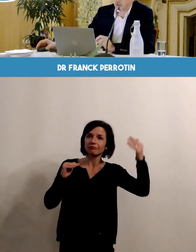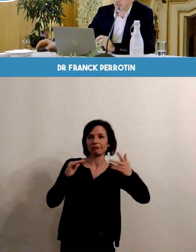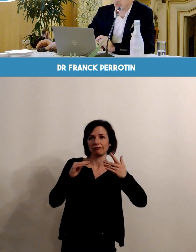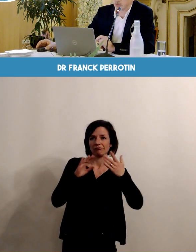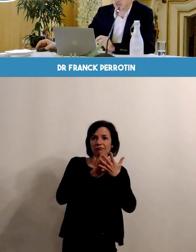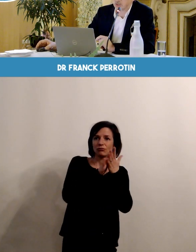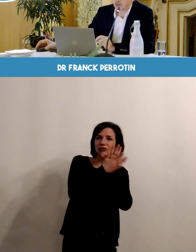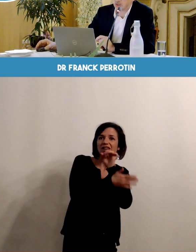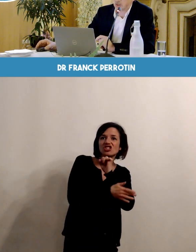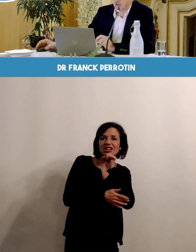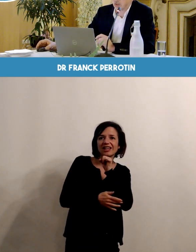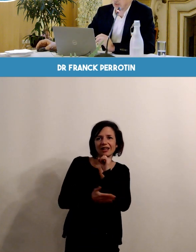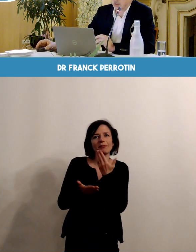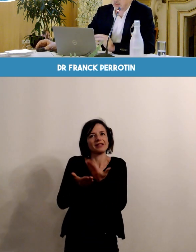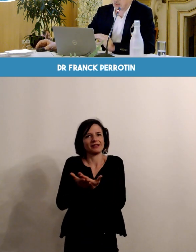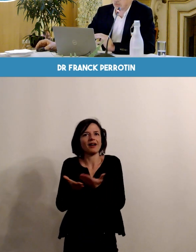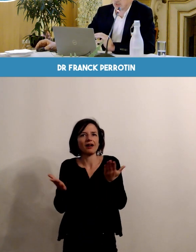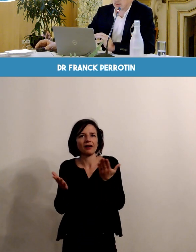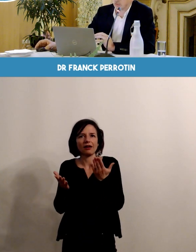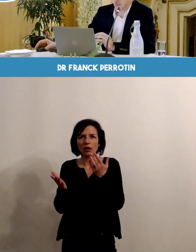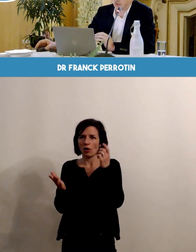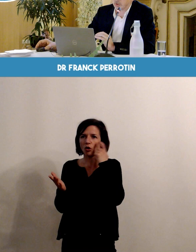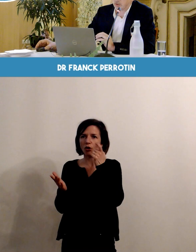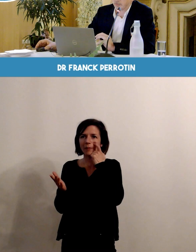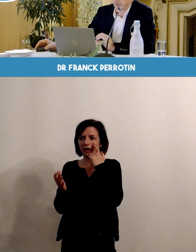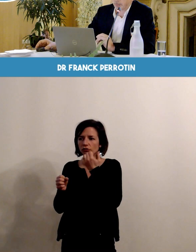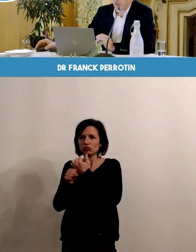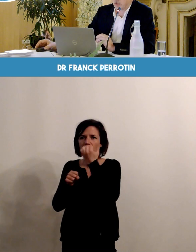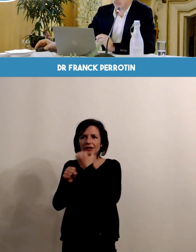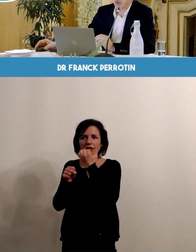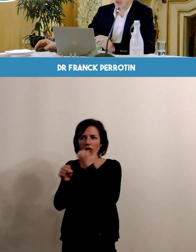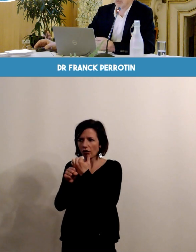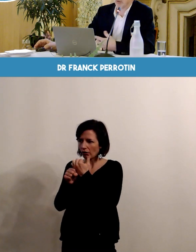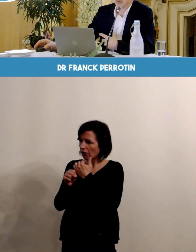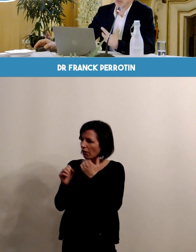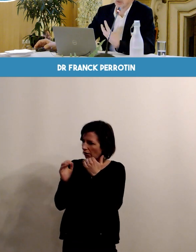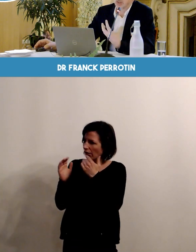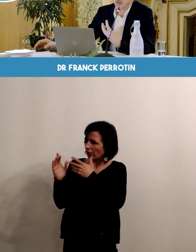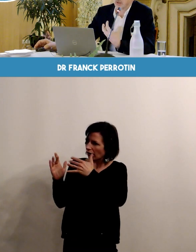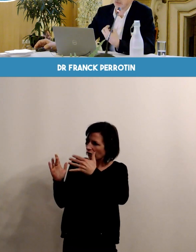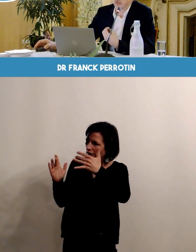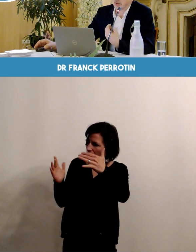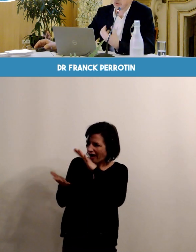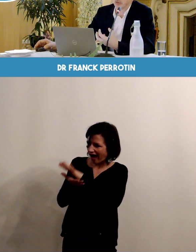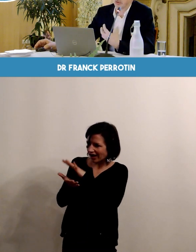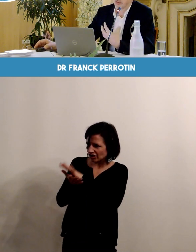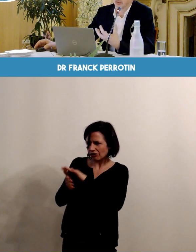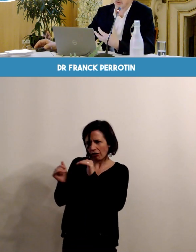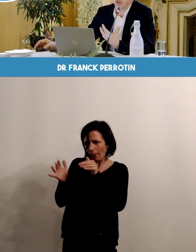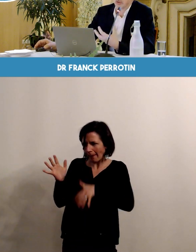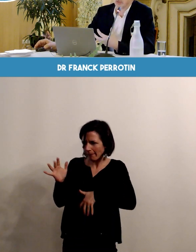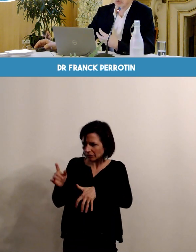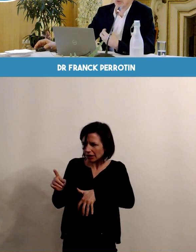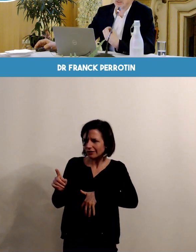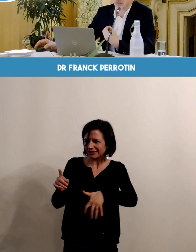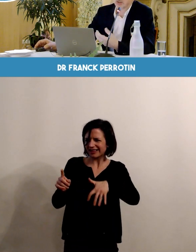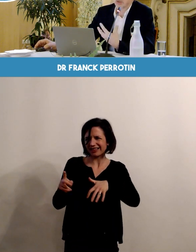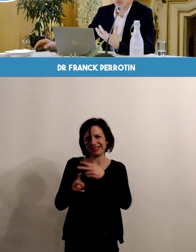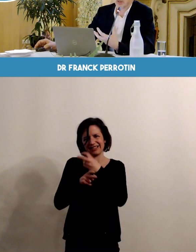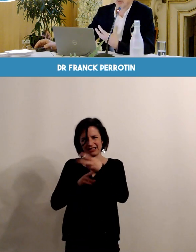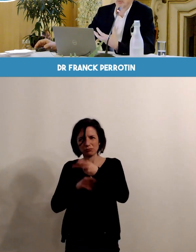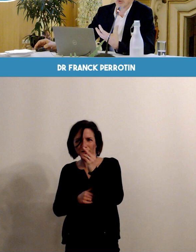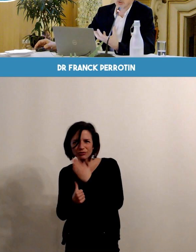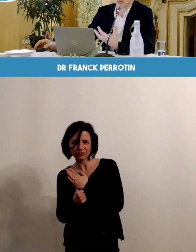risque important on voit qu'au fur et à mesure des années ça ne cesse d'augmenter et puis également certains facteurs